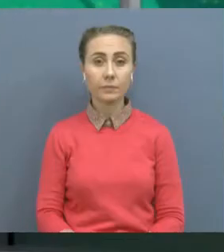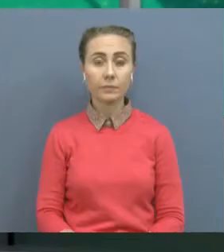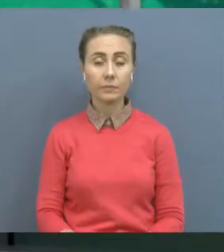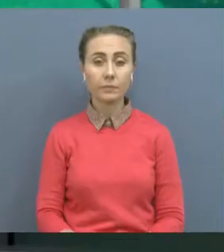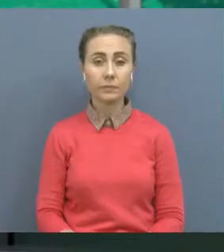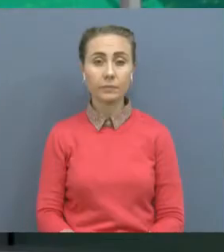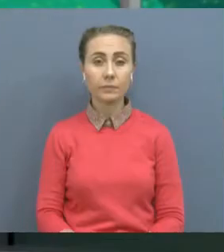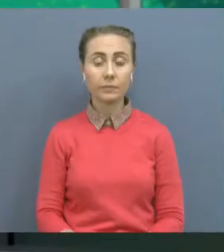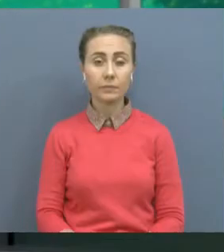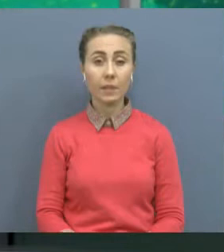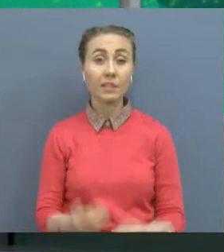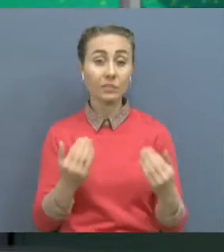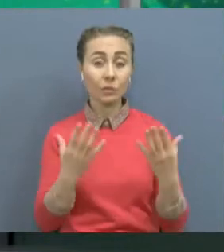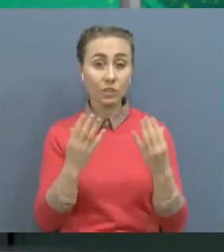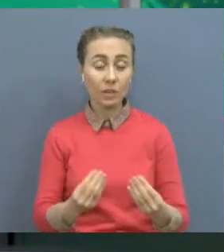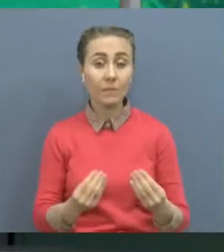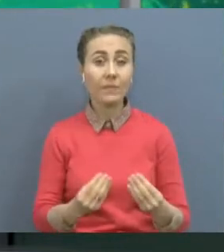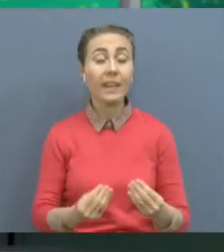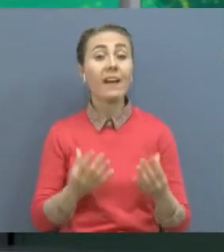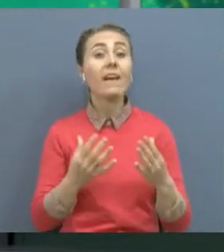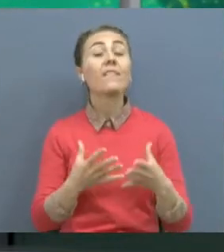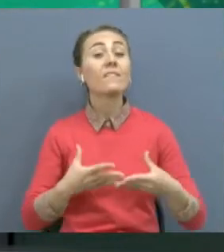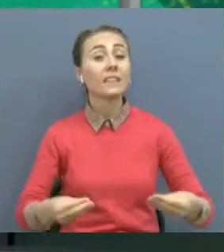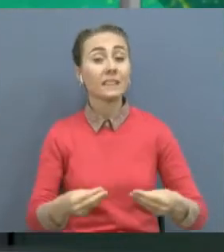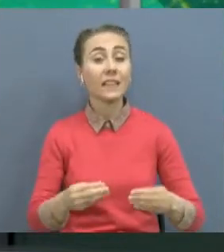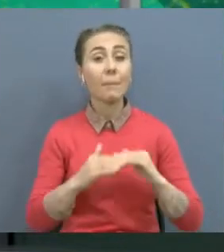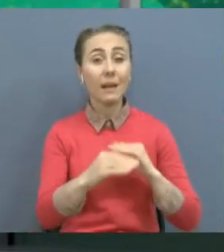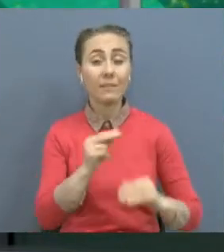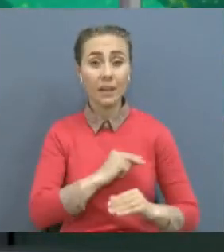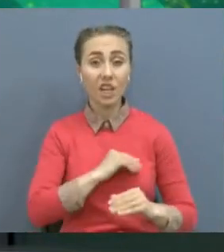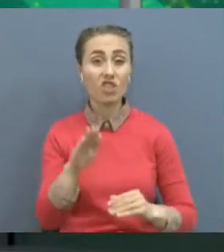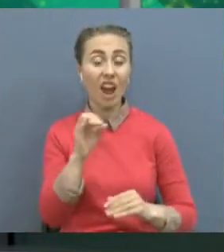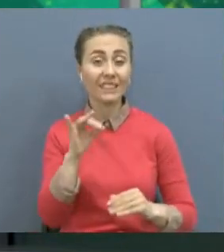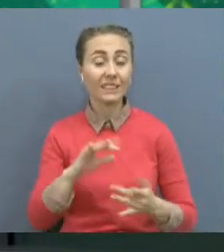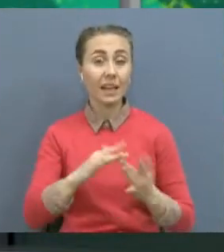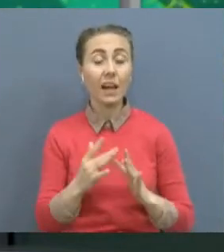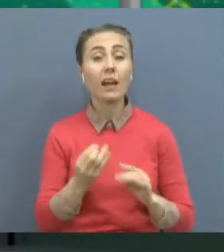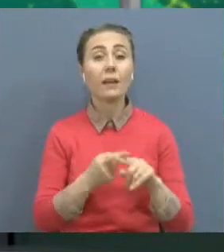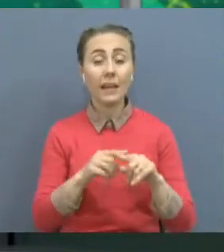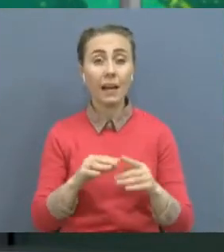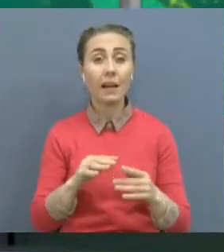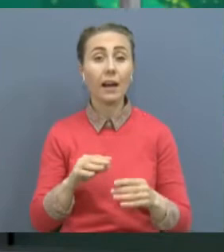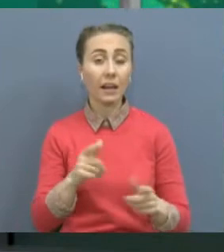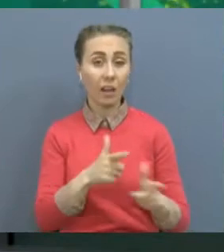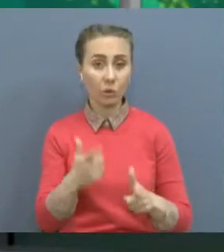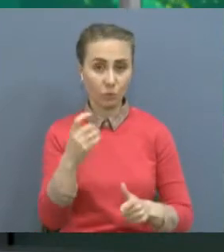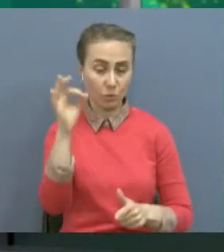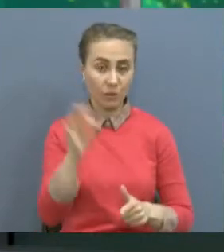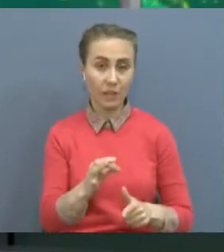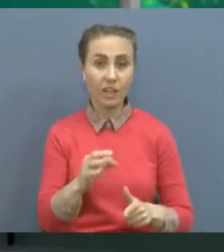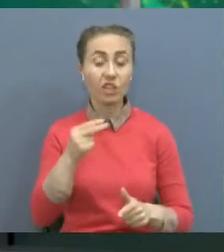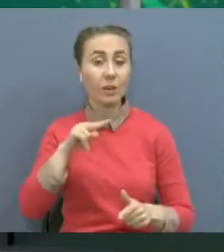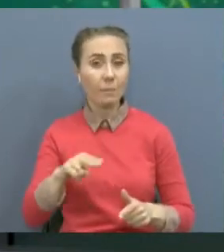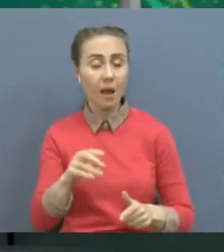Жақ сауданында көктемгі егісінау қанына толық мен дайын. Төтенше жағдай кезінде өңір шаруаларының жүріп тұруына жағдай жасалған.